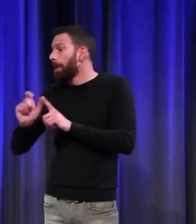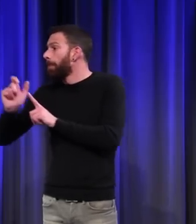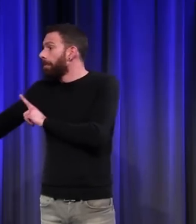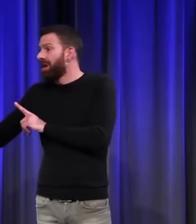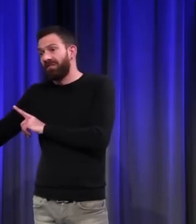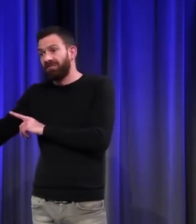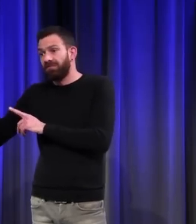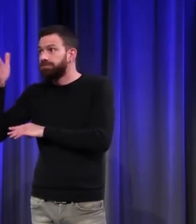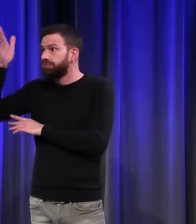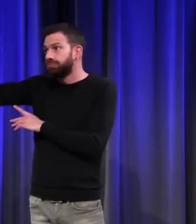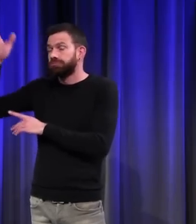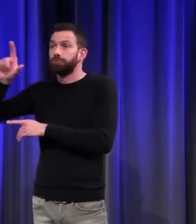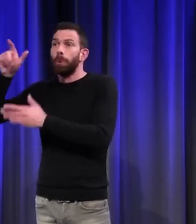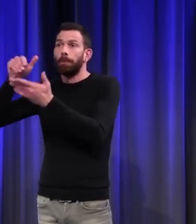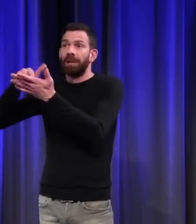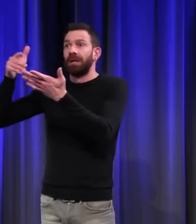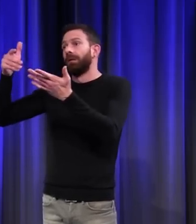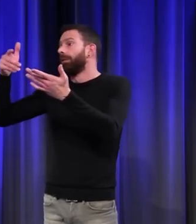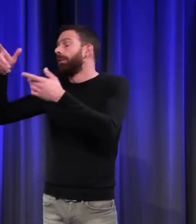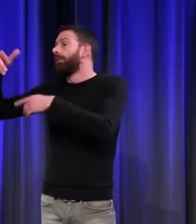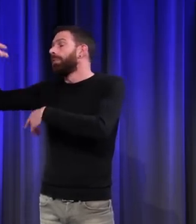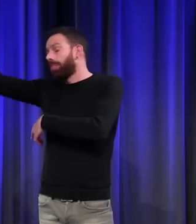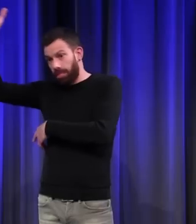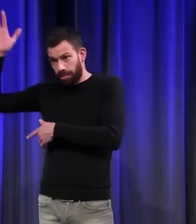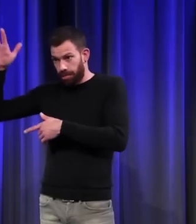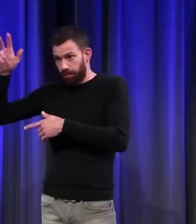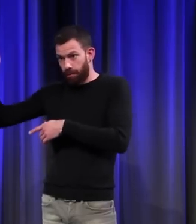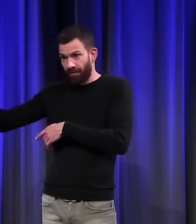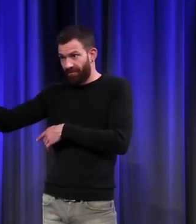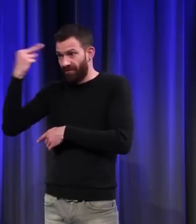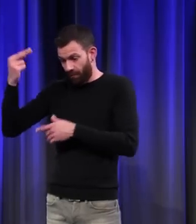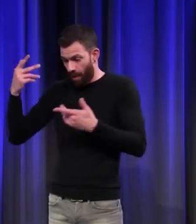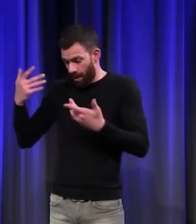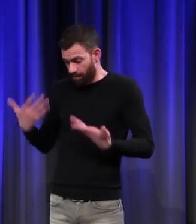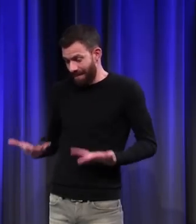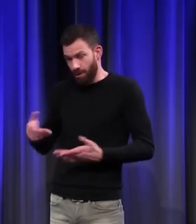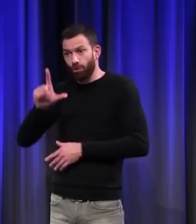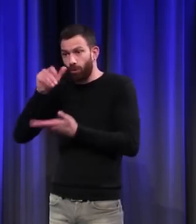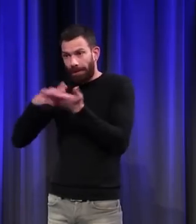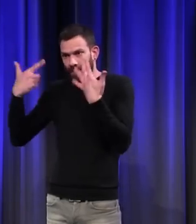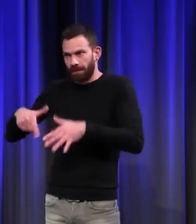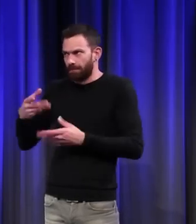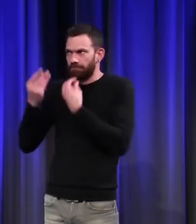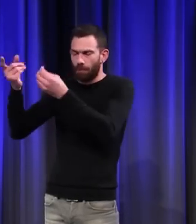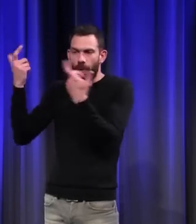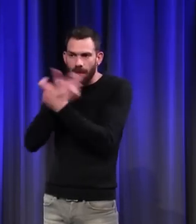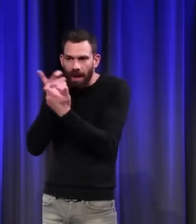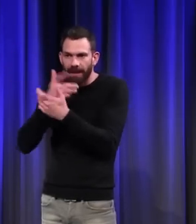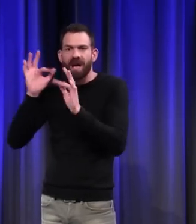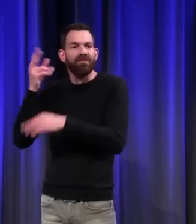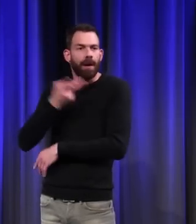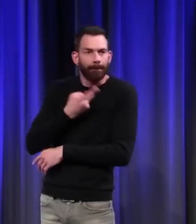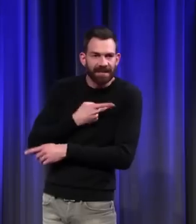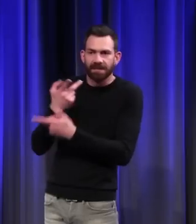croyons en 2017 dans tous les domaines, en physique, en chimie, en médecine. Bien sûr, ce n'est pas de l'ordre de la